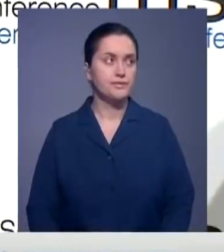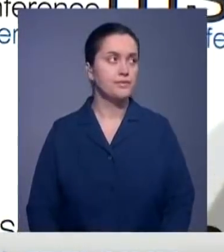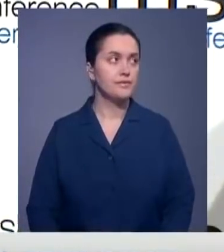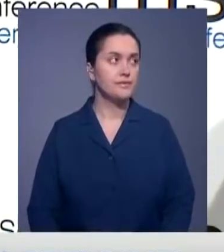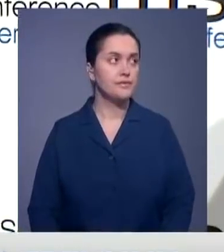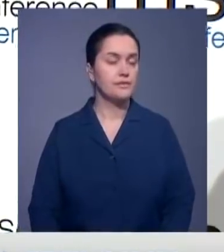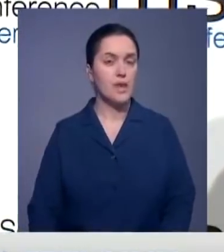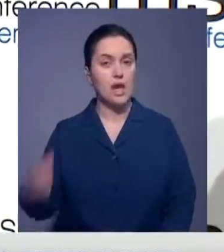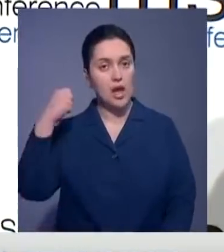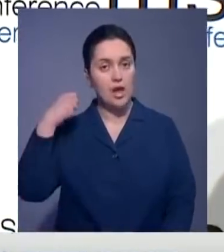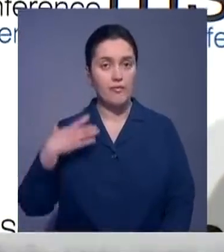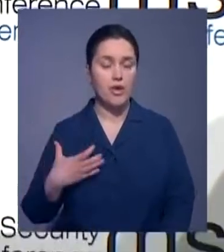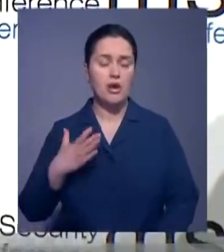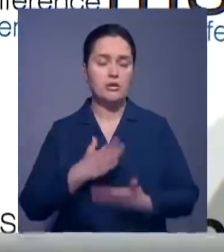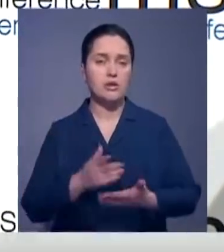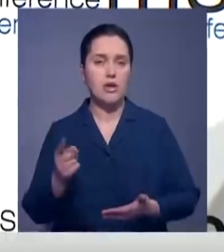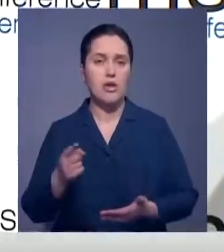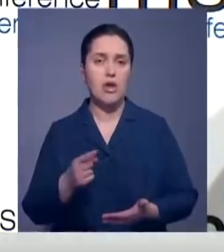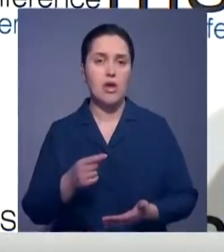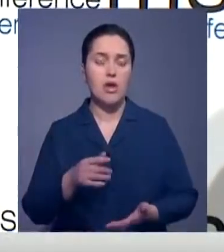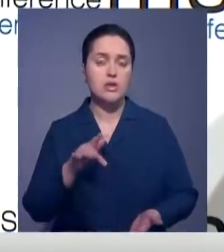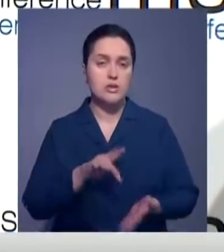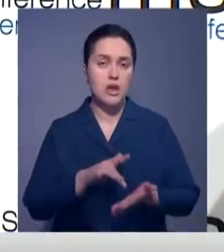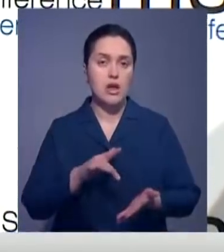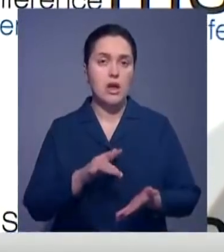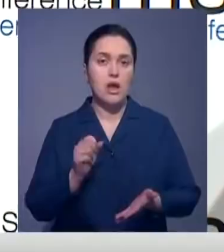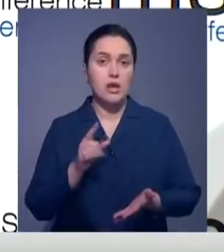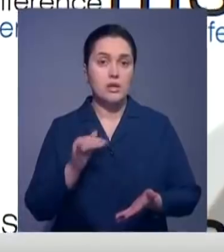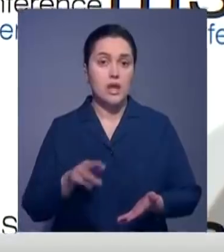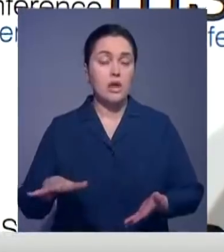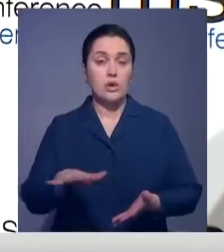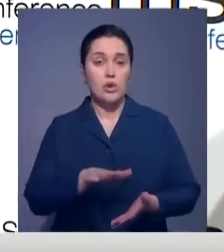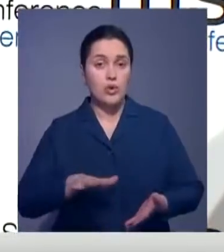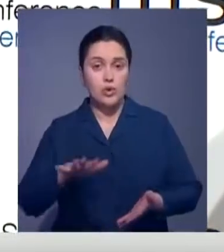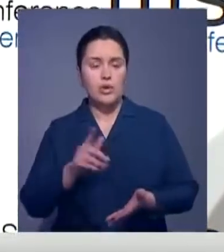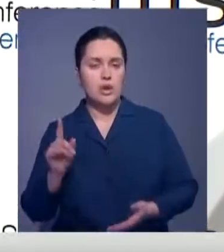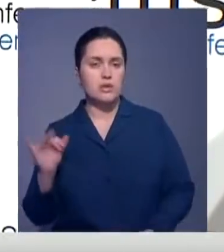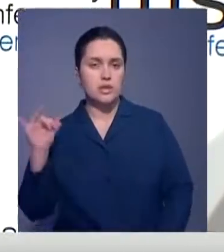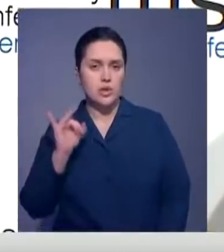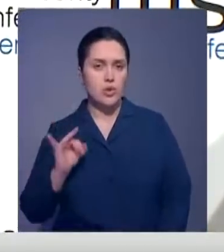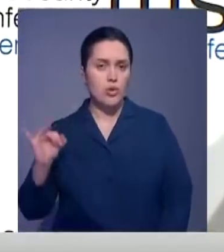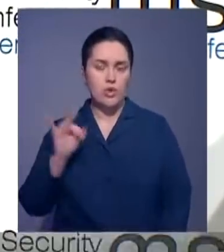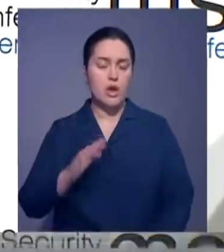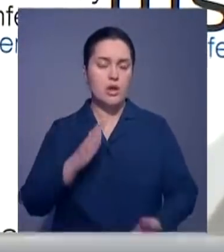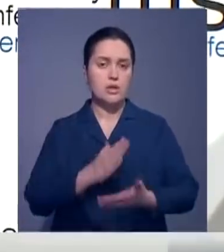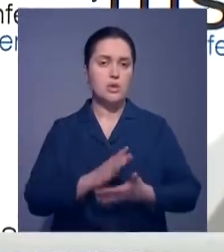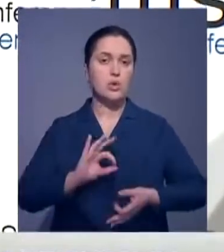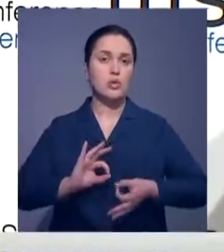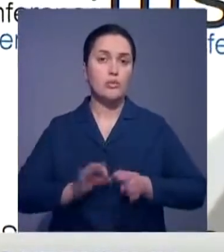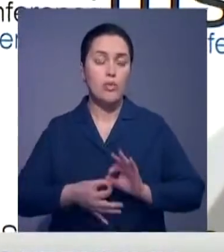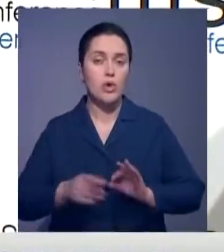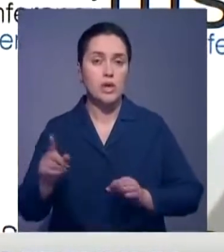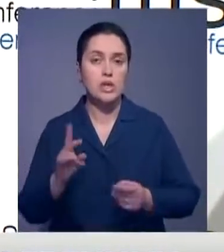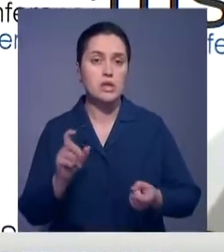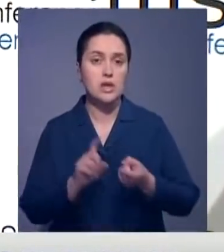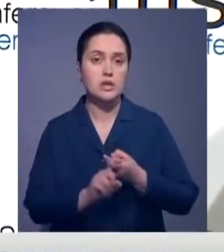Афганистан занимает весомую роль в Центрально-Азиатском регионе. Не стоит забывать о глубокой истории этой страны. Афганистан не